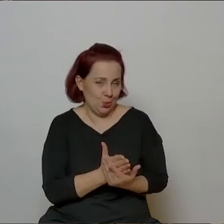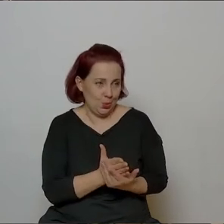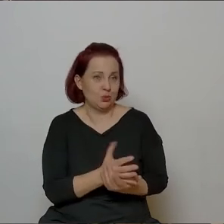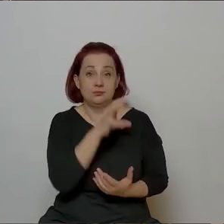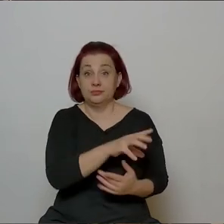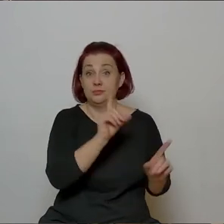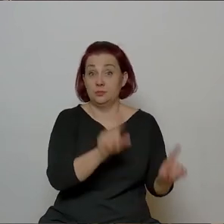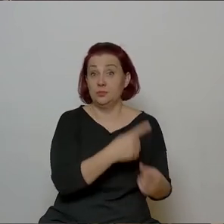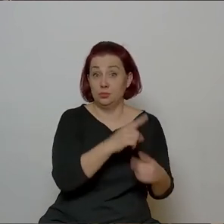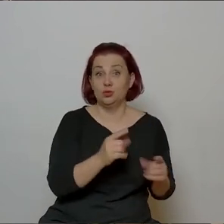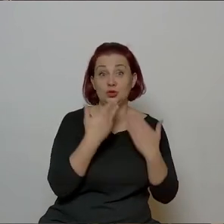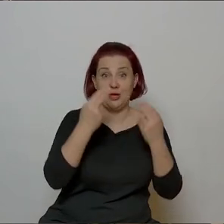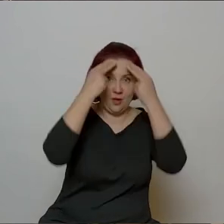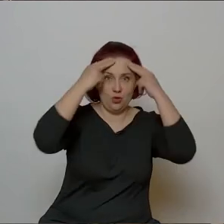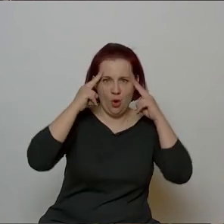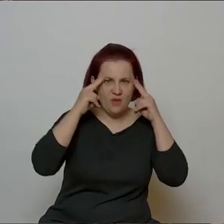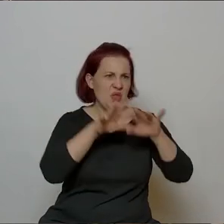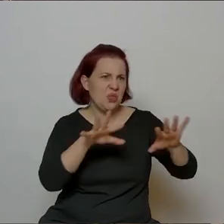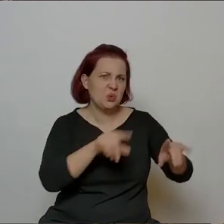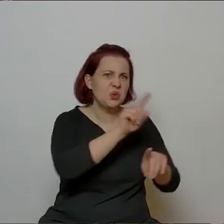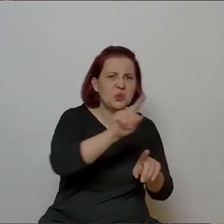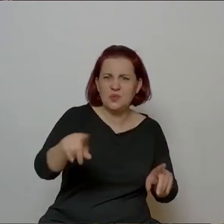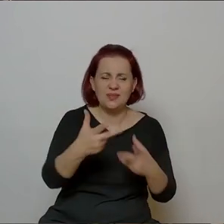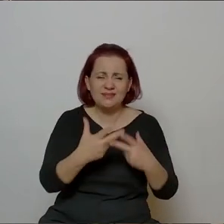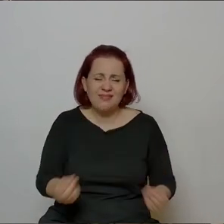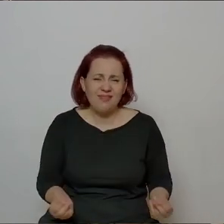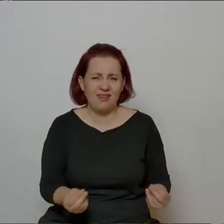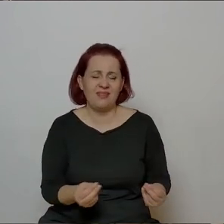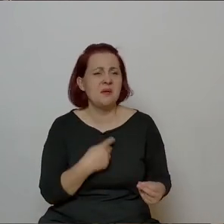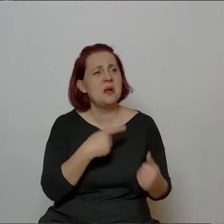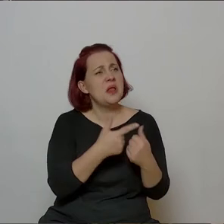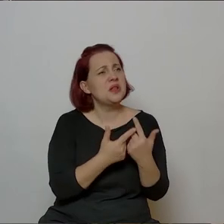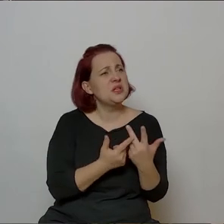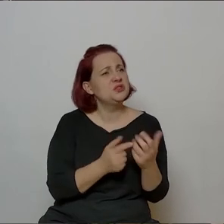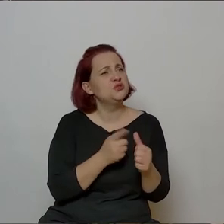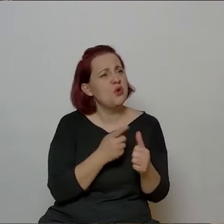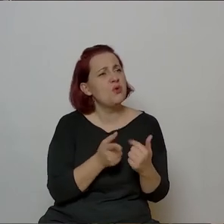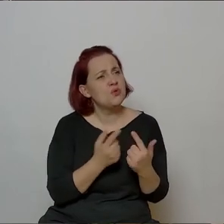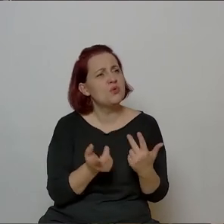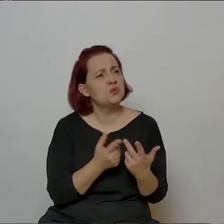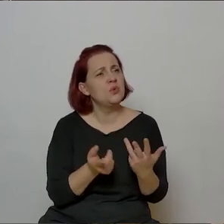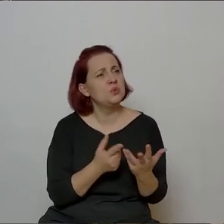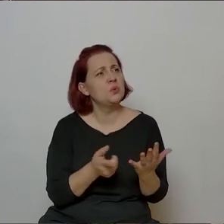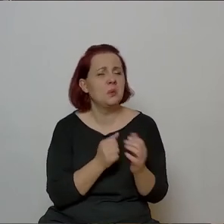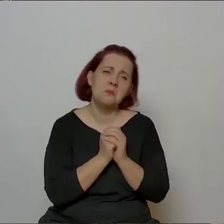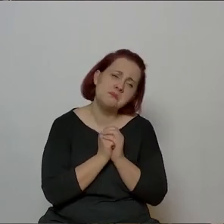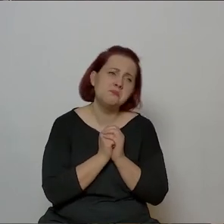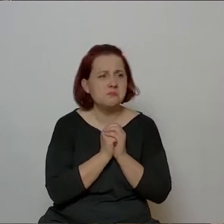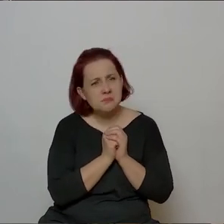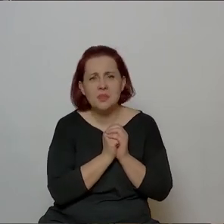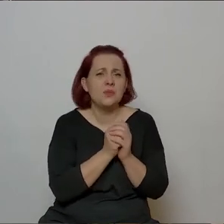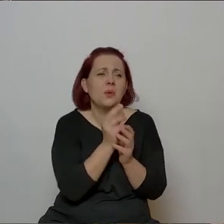muzycznie z Norwida i tego nie jest dużo, tak naprawdę, jak się tak to policzy wszystko, prawda, to są jednak bardziej ciągle